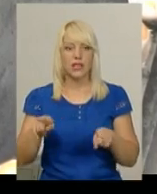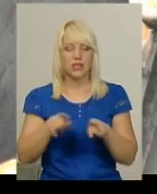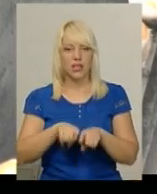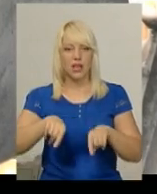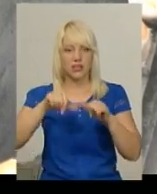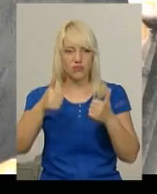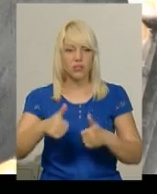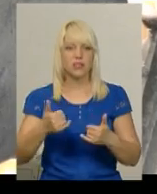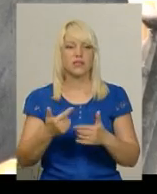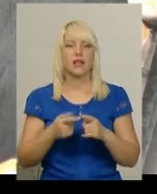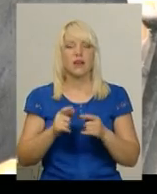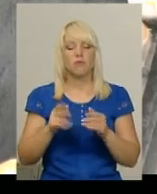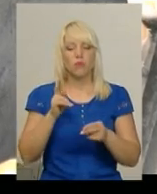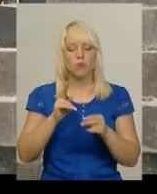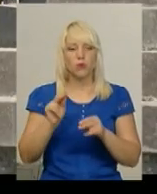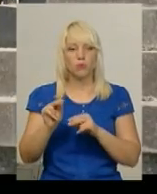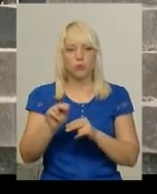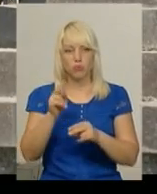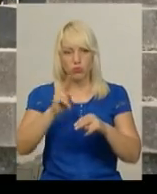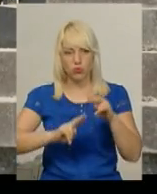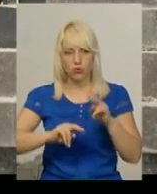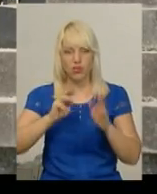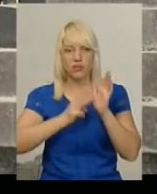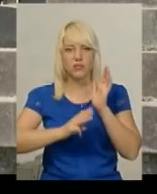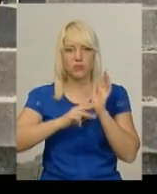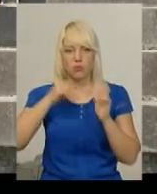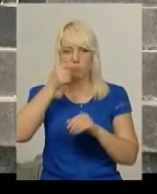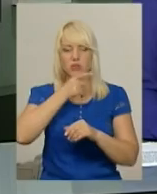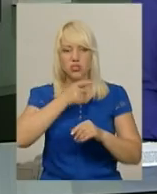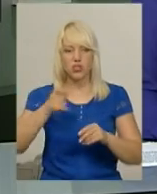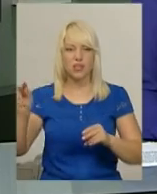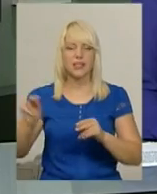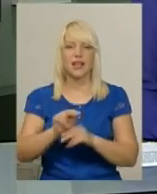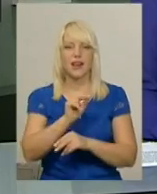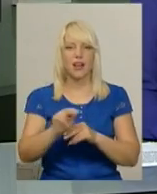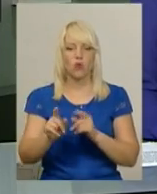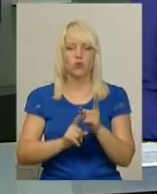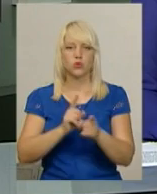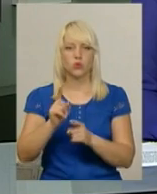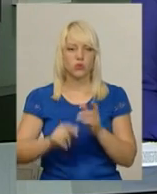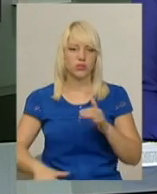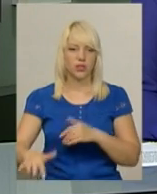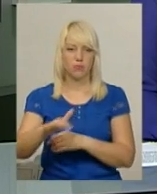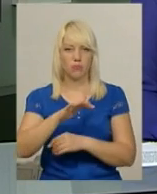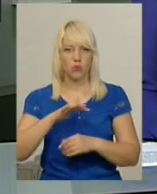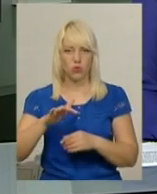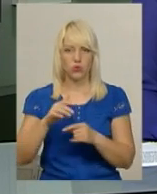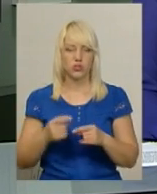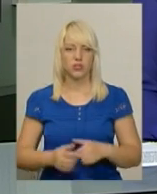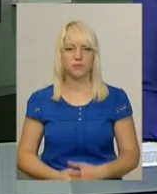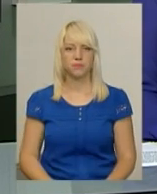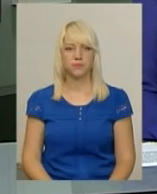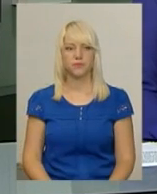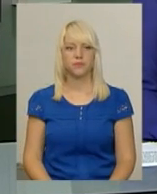80-х років під час реконструкції площі, повідомив завідувач відділу охорони пам'яток історії та культури у Хмельницькій області Сергій